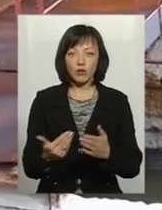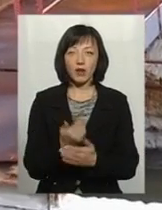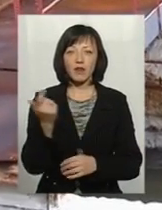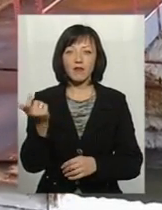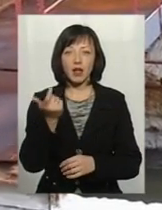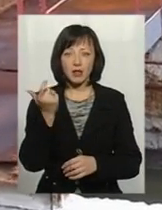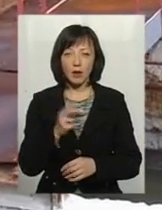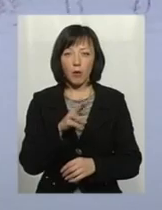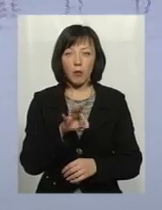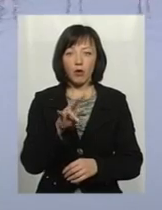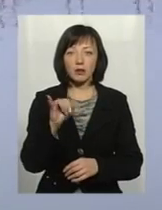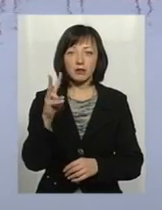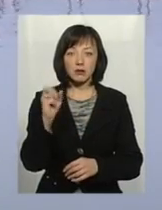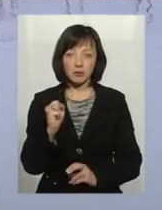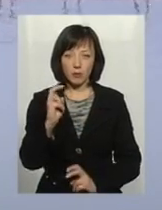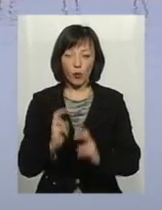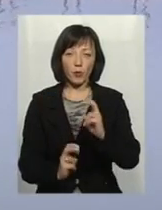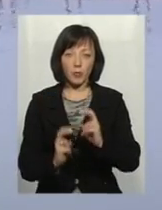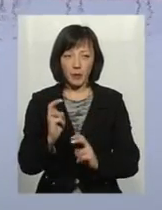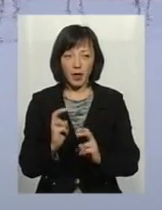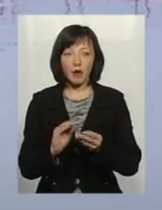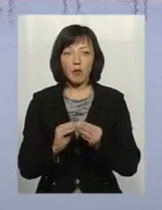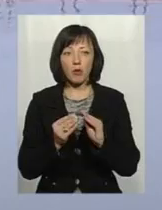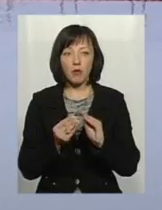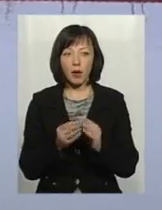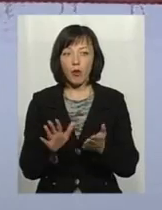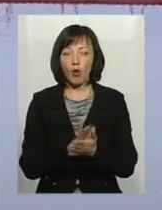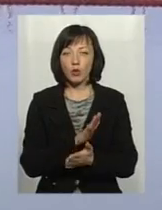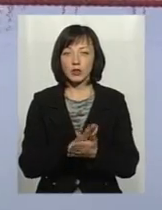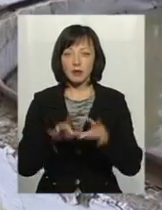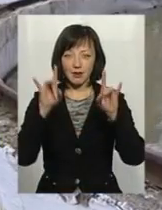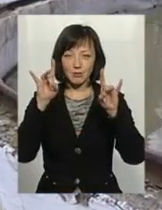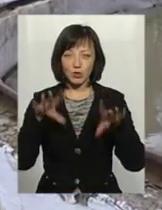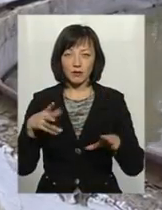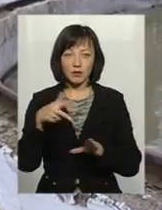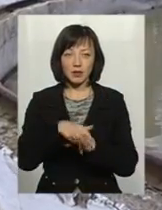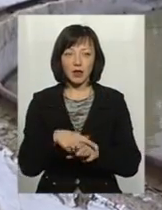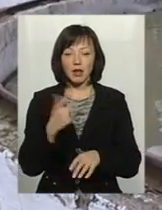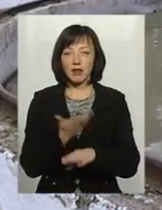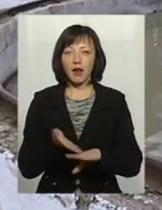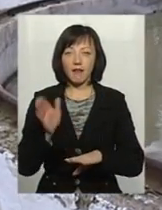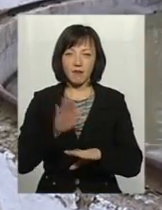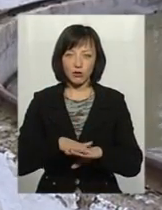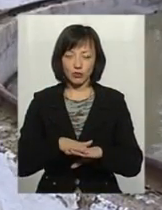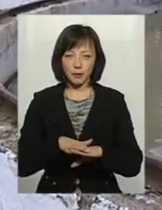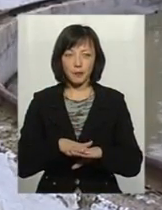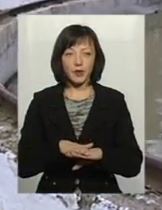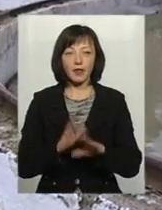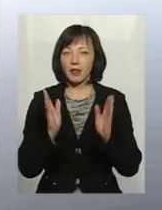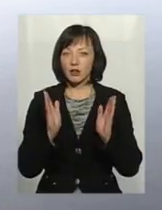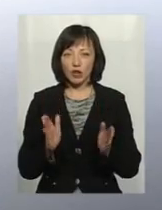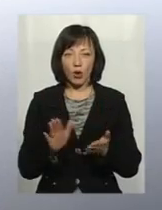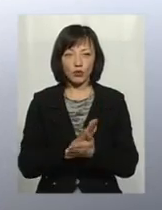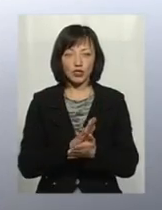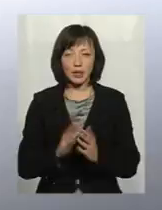Понянківського картонно-паперового комбінату проблеми очисних несподівано лягли одним із найважчих тягарів. І не лише